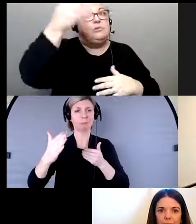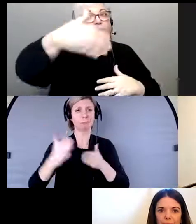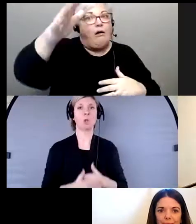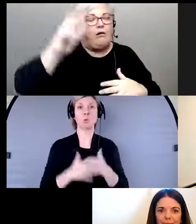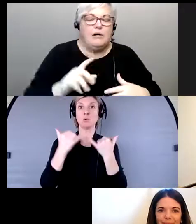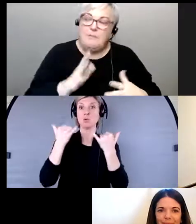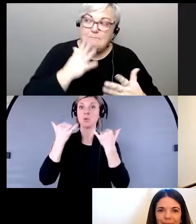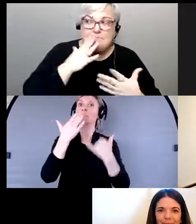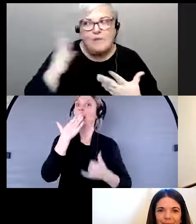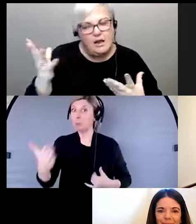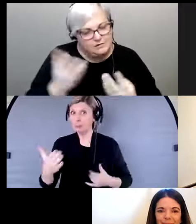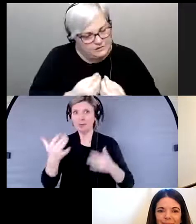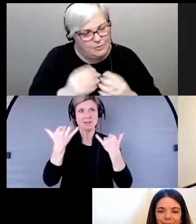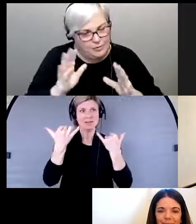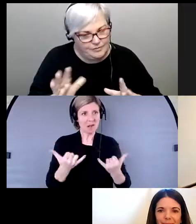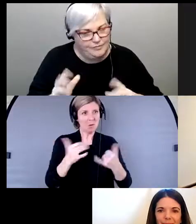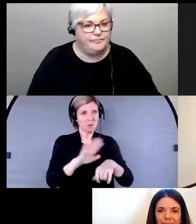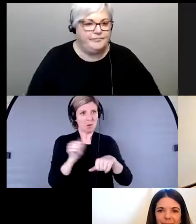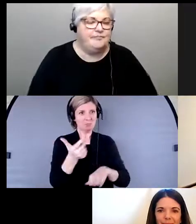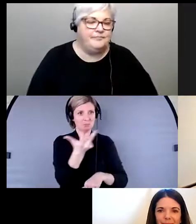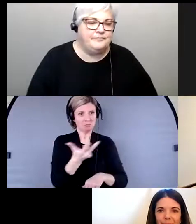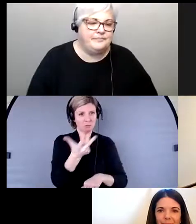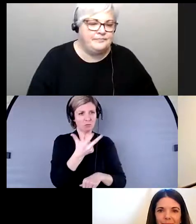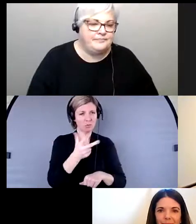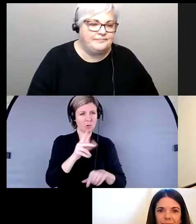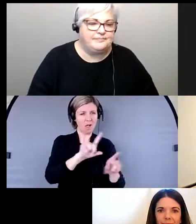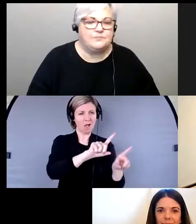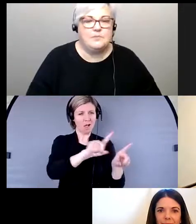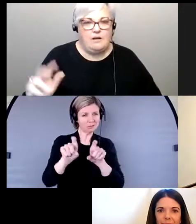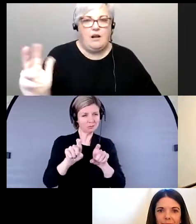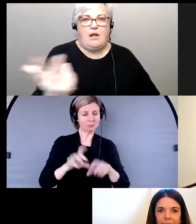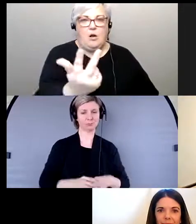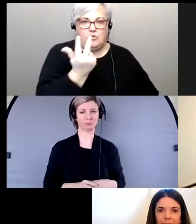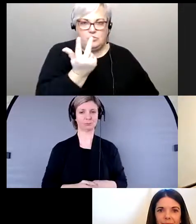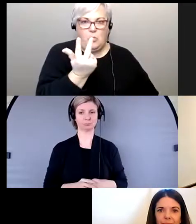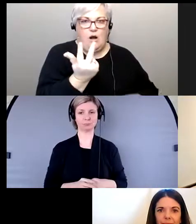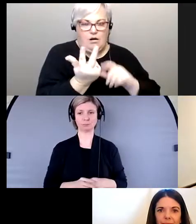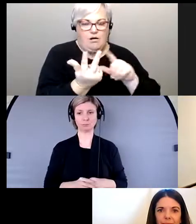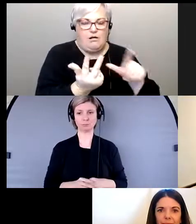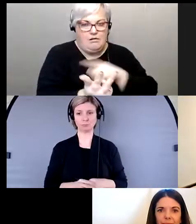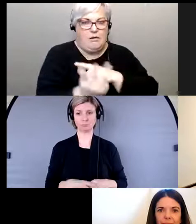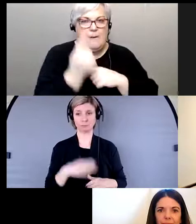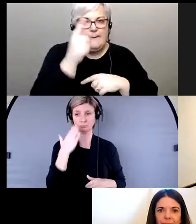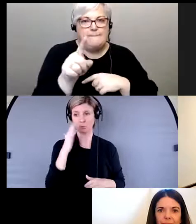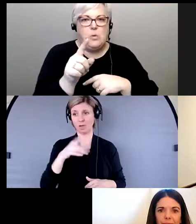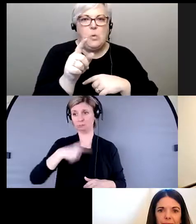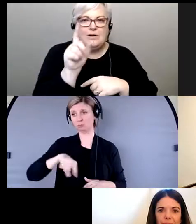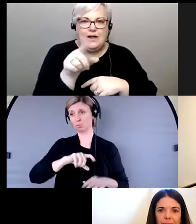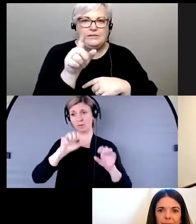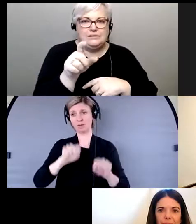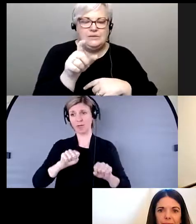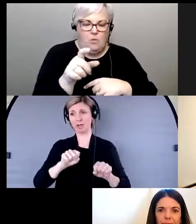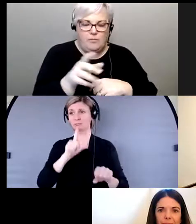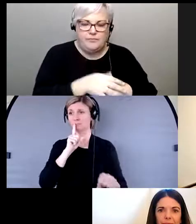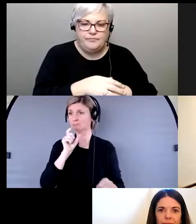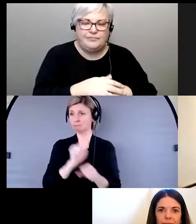Donc, merci beaucoup. Maintenant, je vais vous réunir, je vais réunir nos trois panélistes pour la prochaine question. Donc, nous savons qu'il n pas